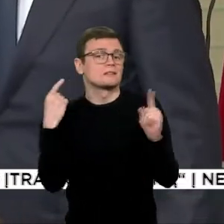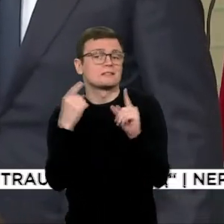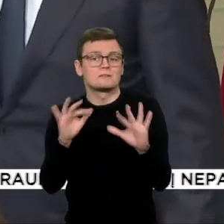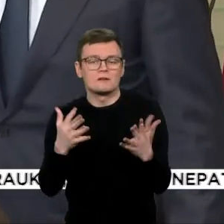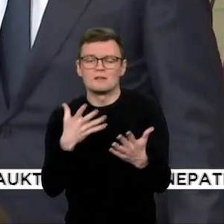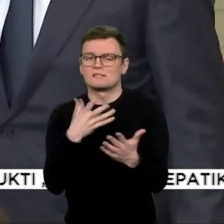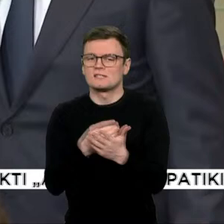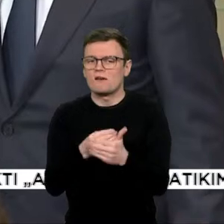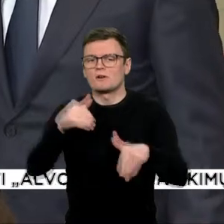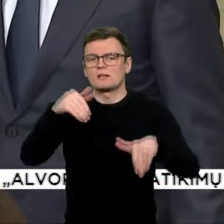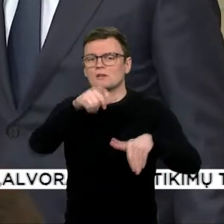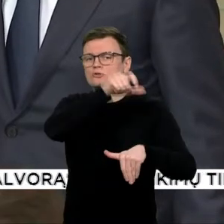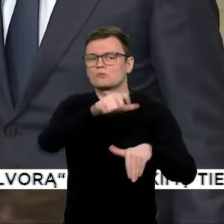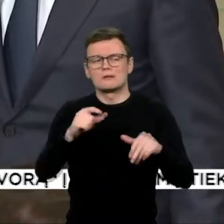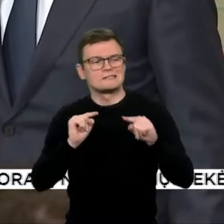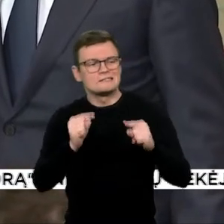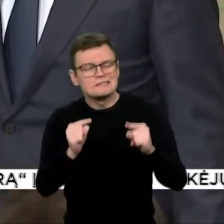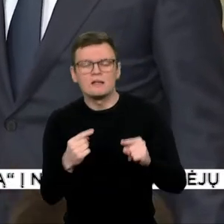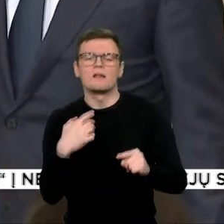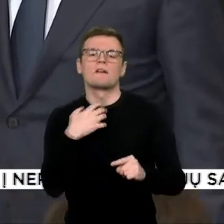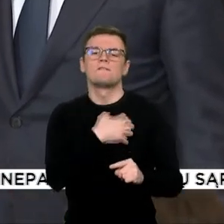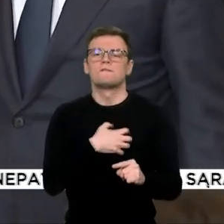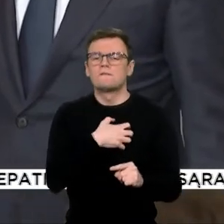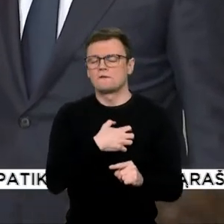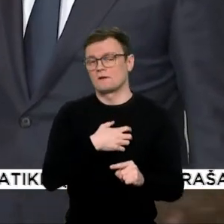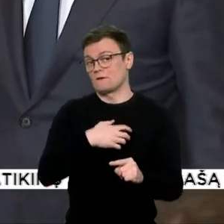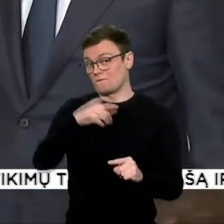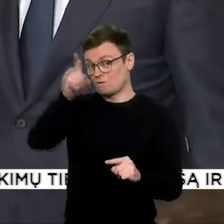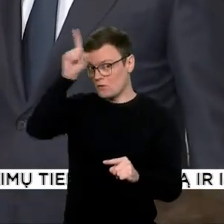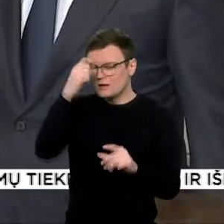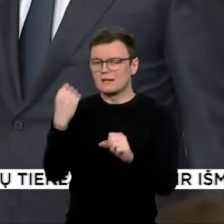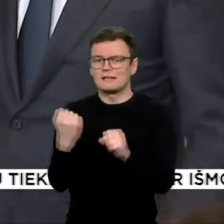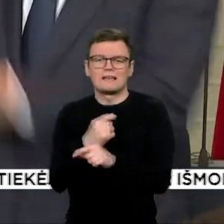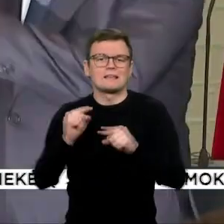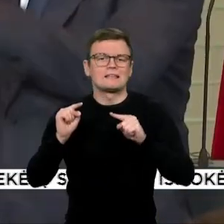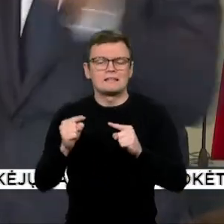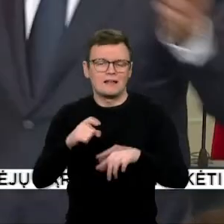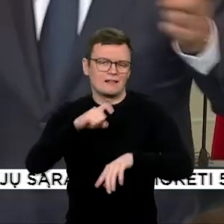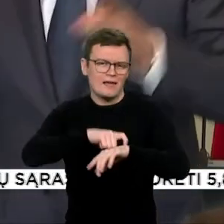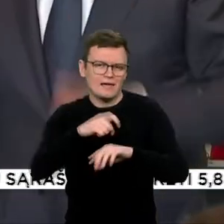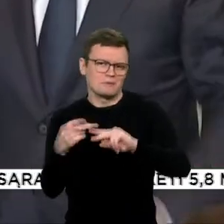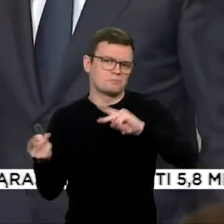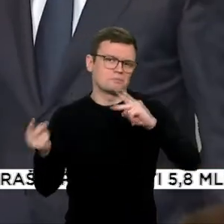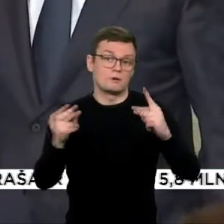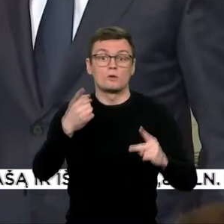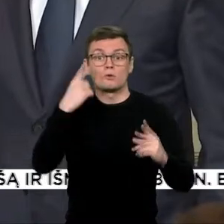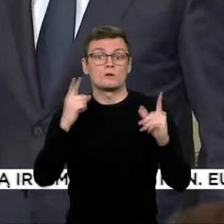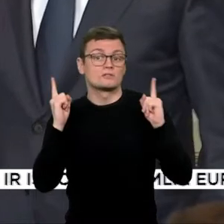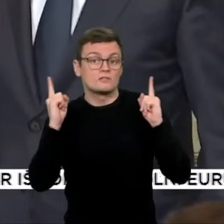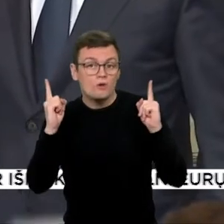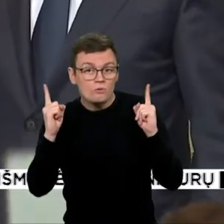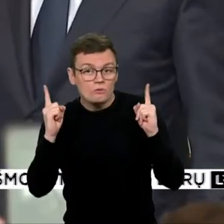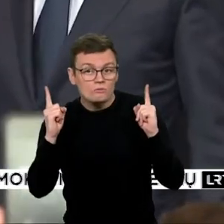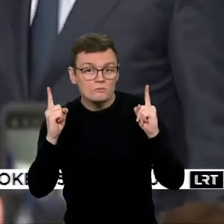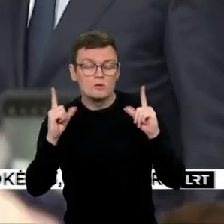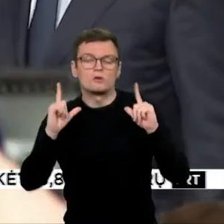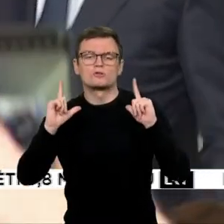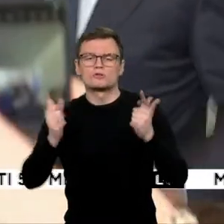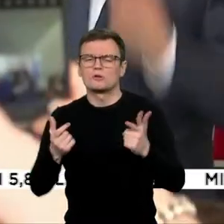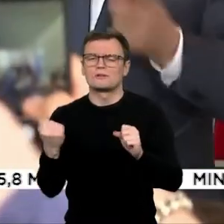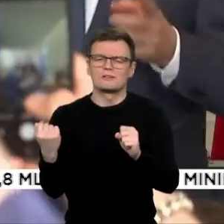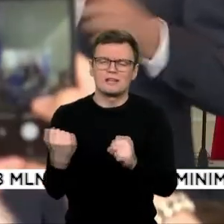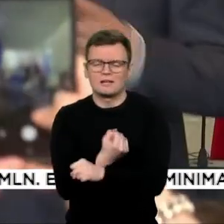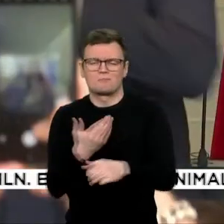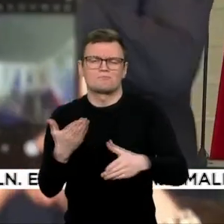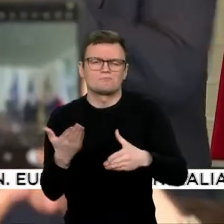bendruoja partneria, kad laikai pasikeiti ir norint saugumo, nebūs įmanoma aukotis tik tiek ir padėti Ukrainai tik